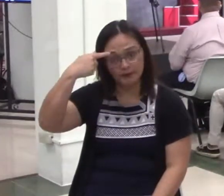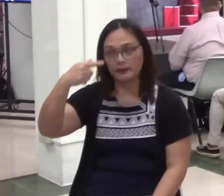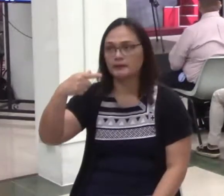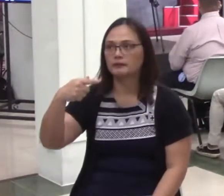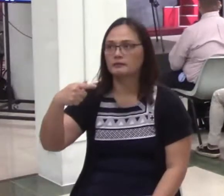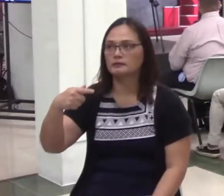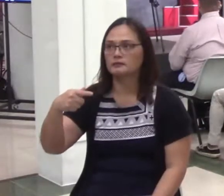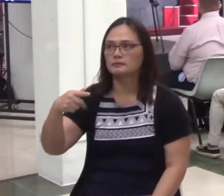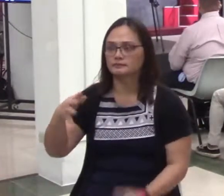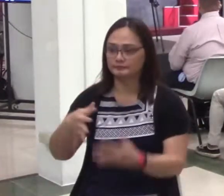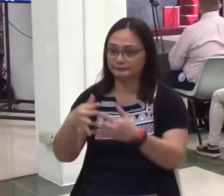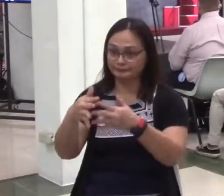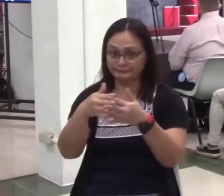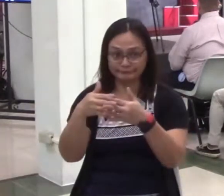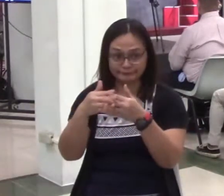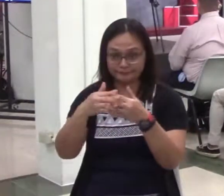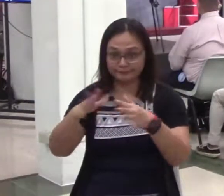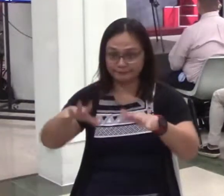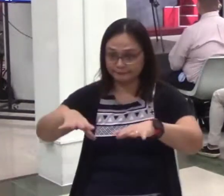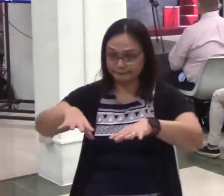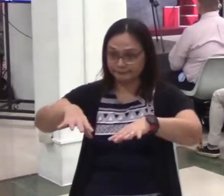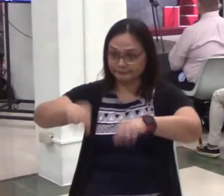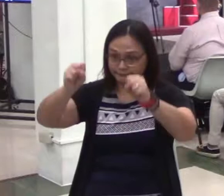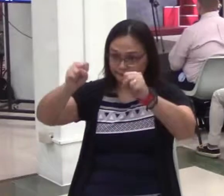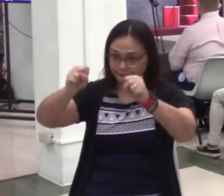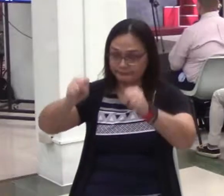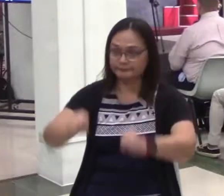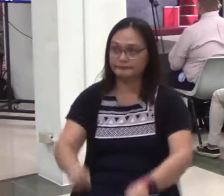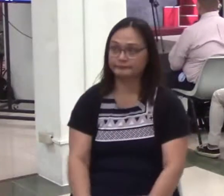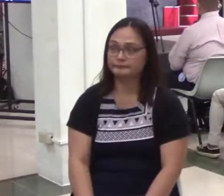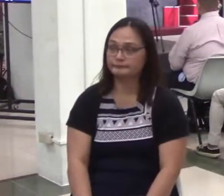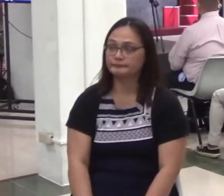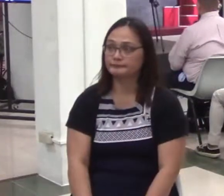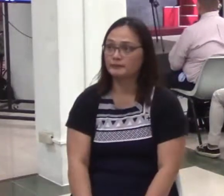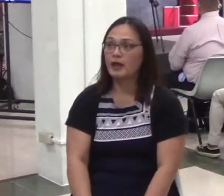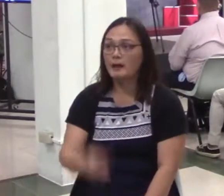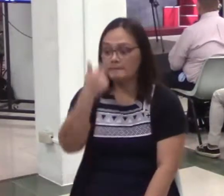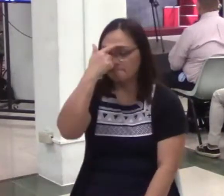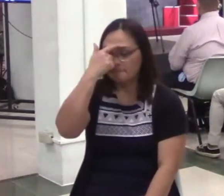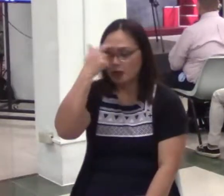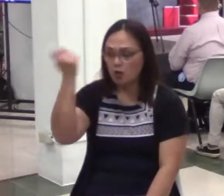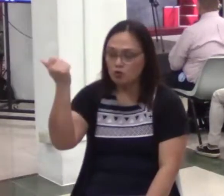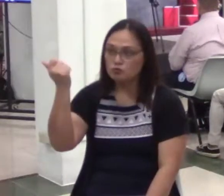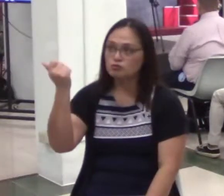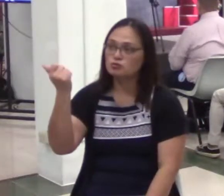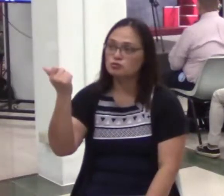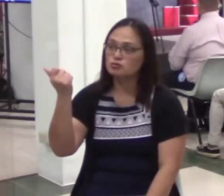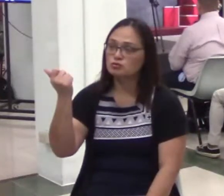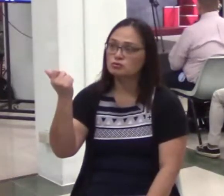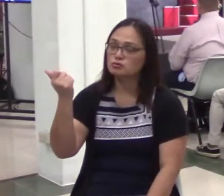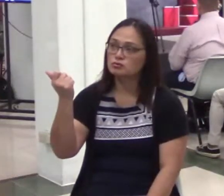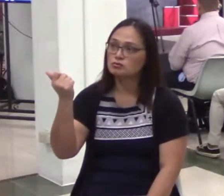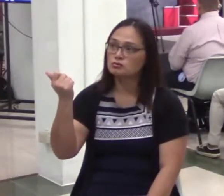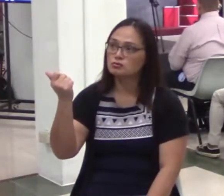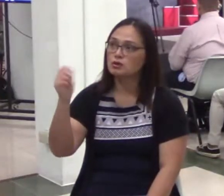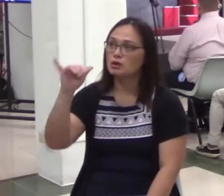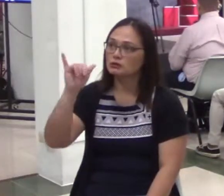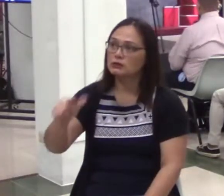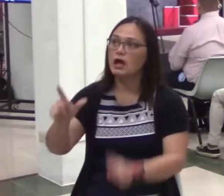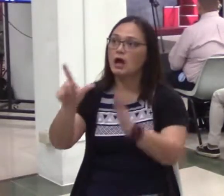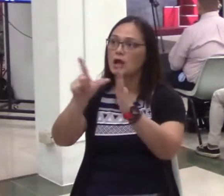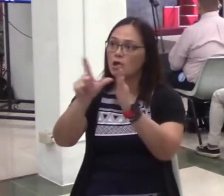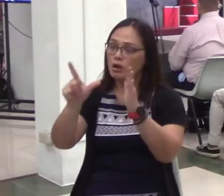aprobahan ng kongreso yung dapat na hinihingi. Ibig sabihin, yung liislatura ayaw